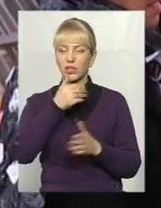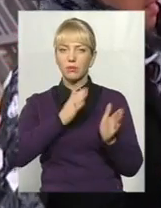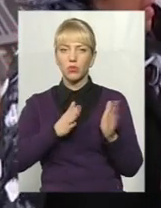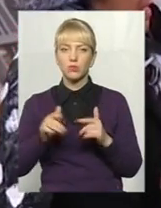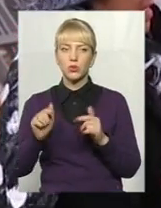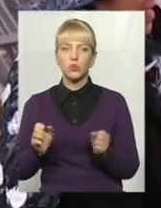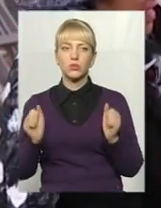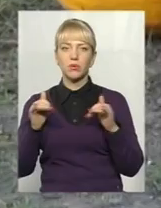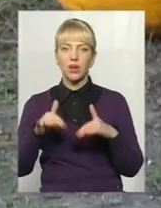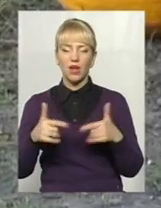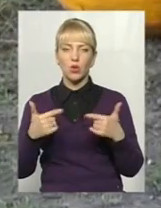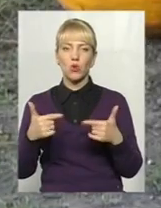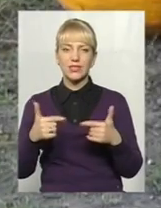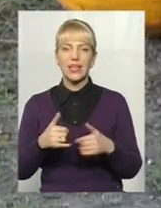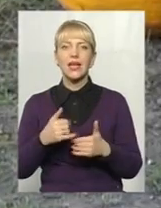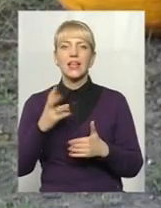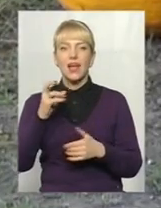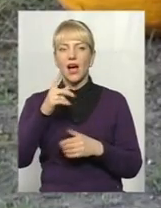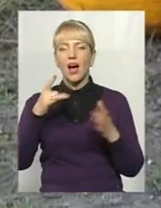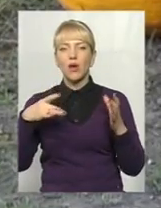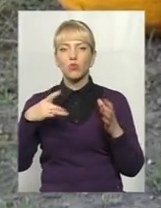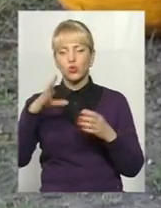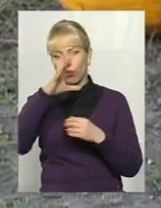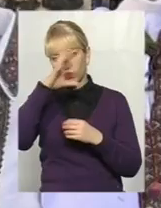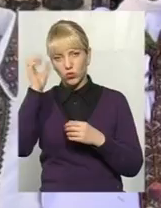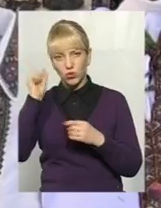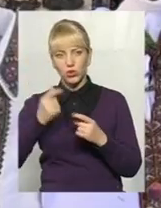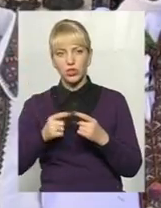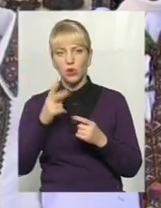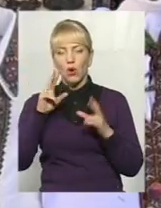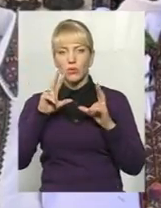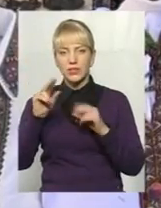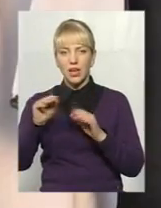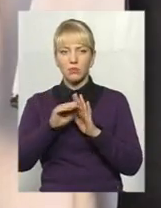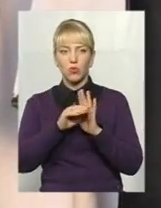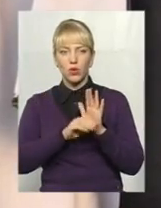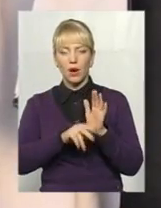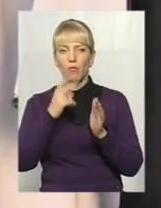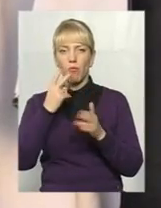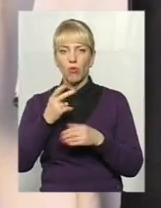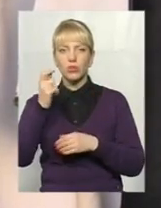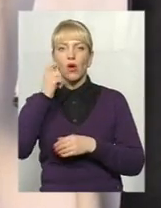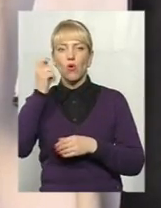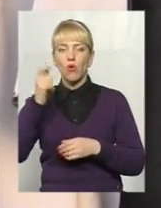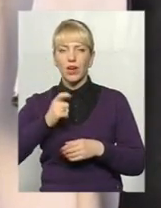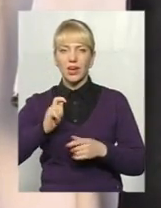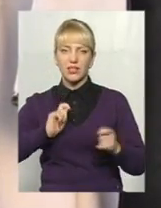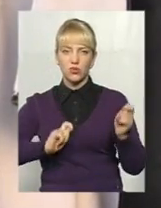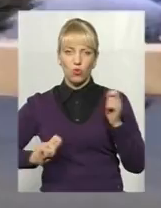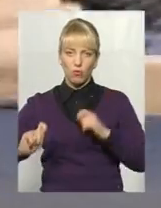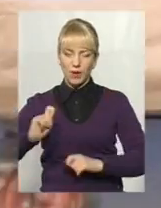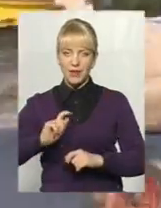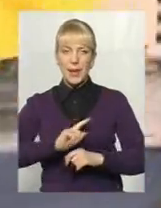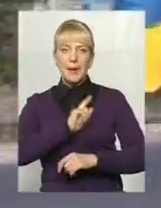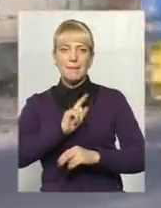збирають гостей на Гарбузову ніч. Обіцяють насичену програму з показом етнічного українського вбрання, майстер-класами із